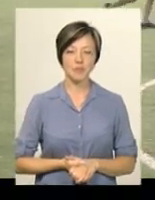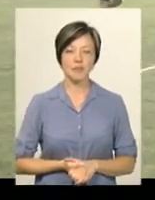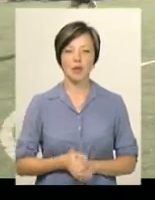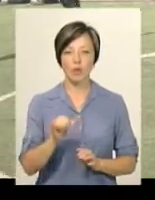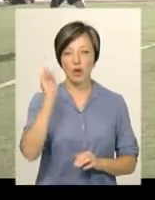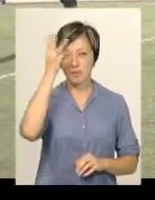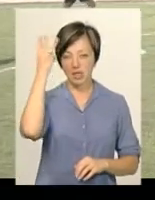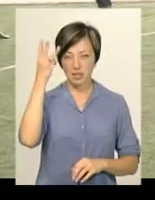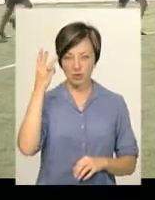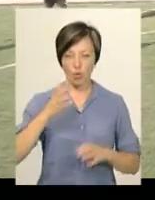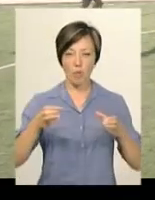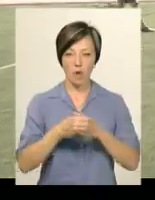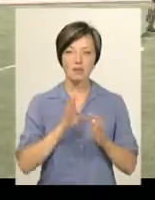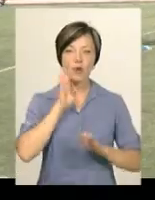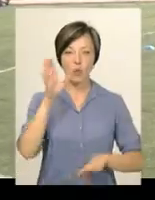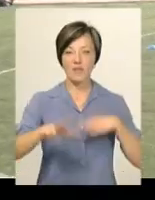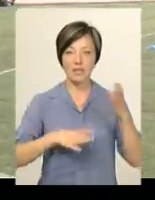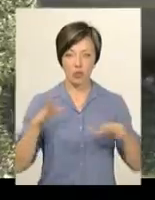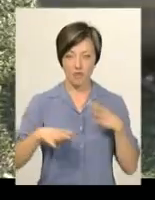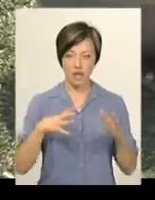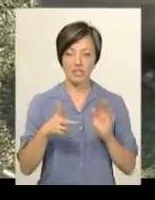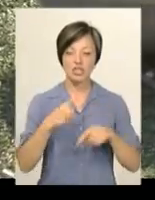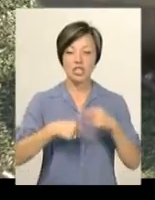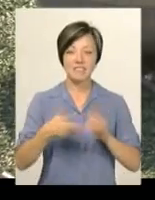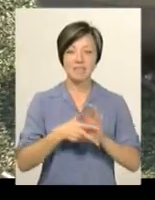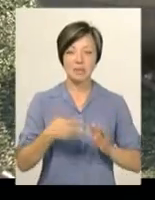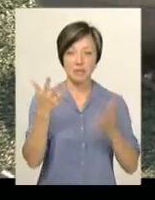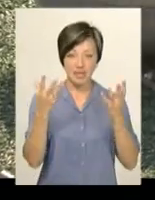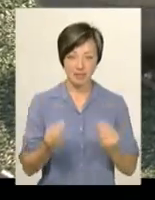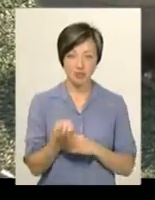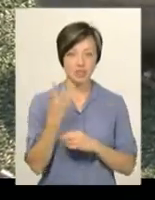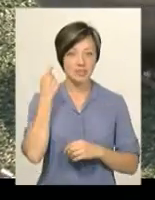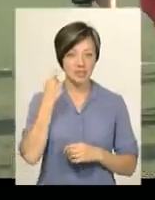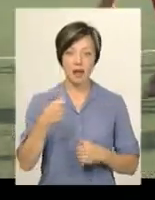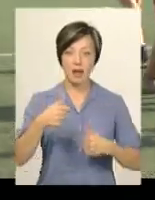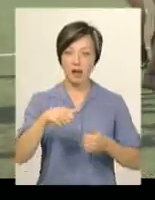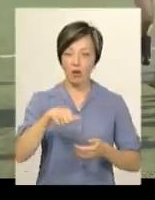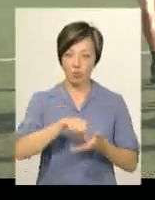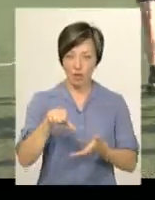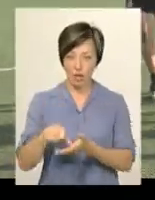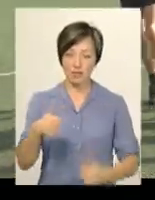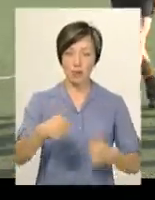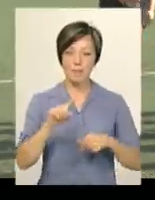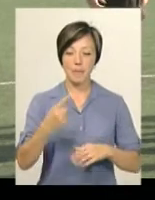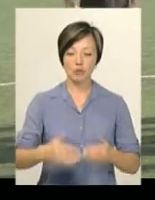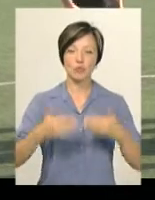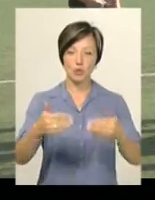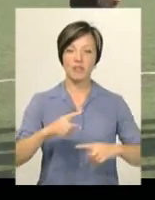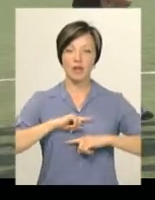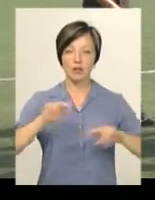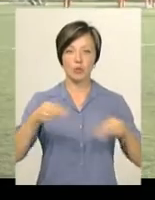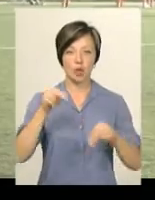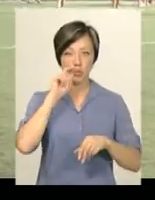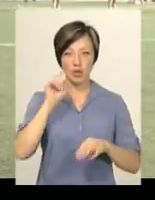У Хмельницького «Боровісника» ранкові тренування. За вісім днів його 14-річні гравці змагатимуться в першому турі фіналу чемпіонату